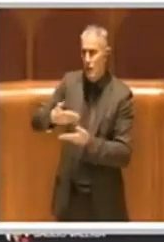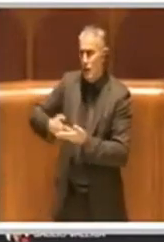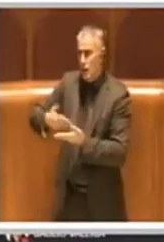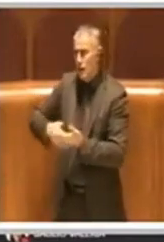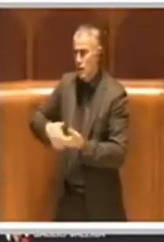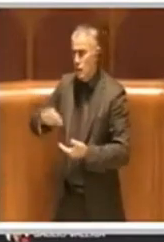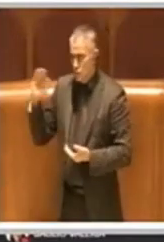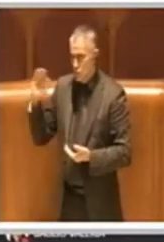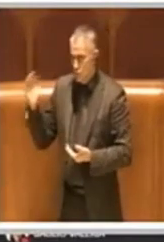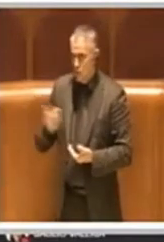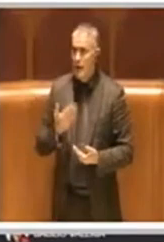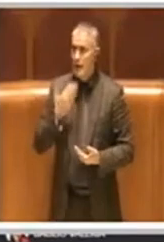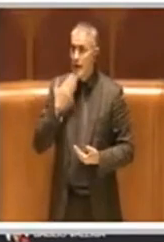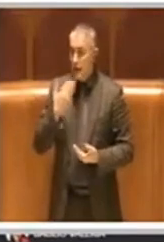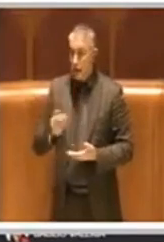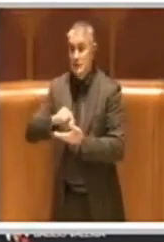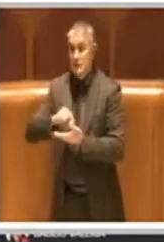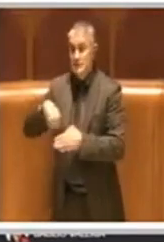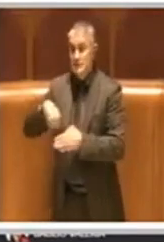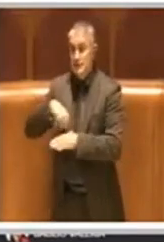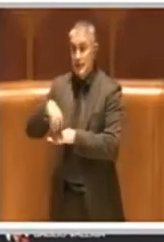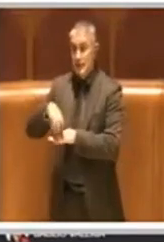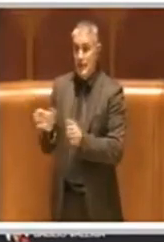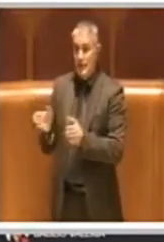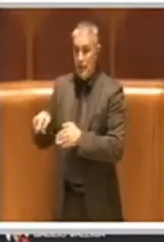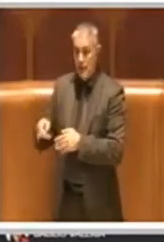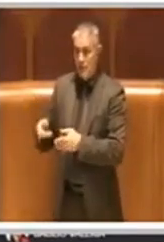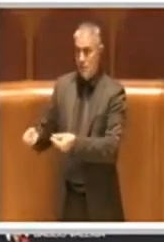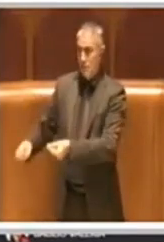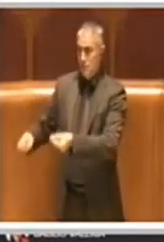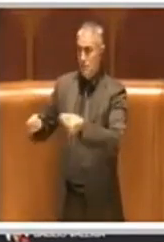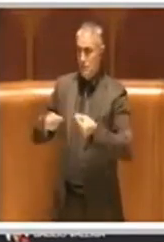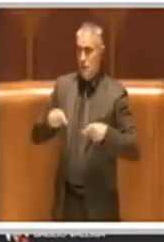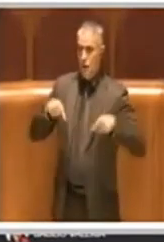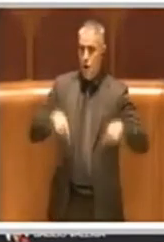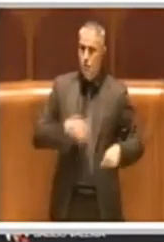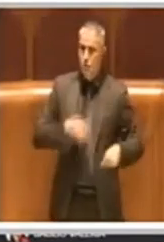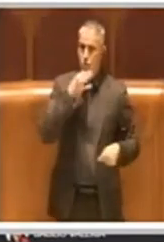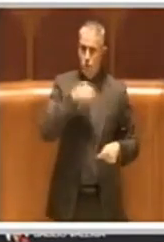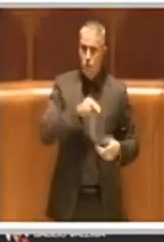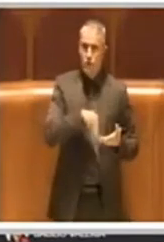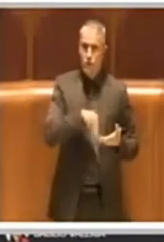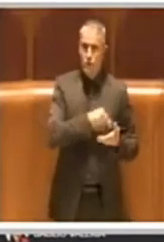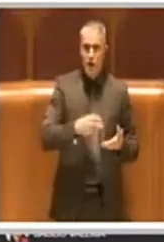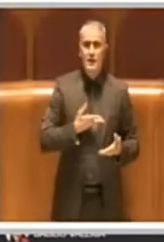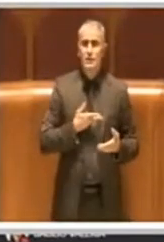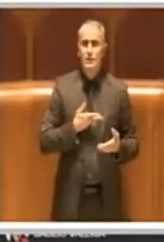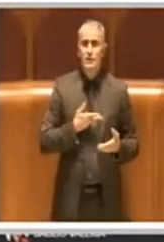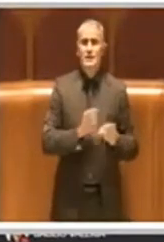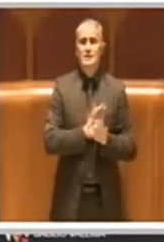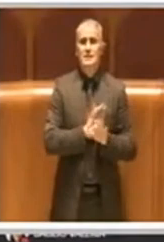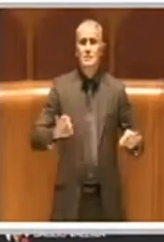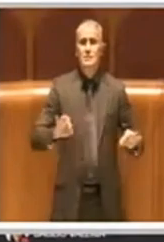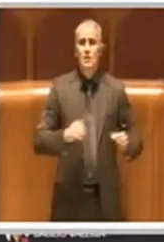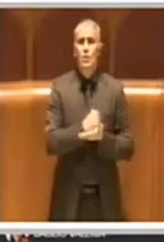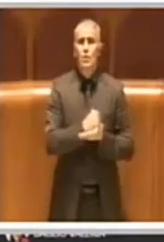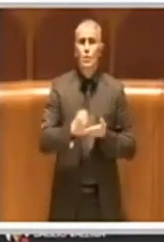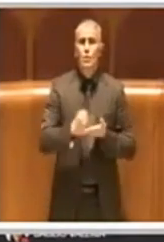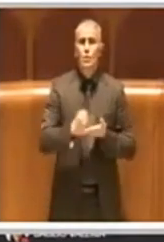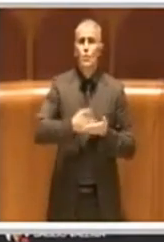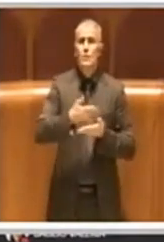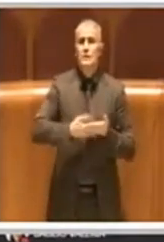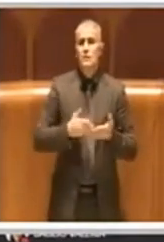e ringrazio il segretariato perché comunque ci mette nelle condizioni oggi di votare avendo a disposizione tutta la documentazione